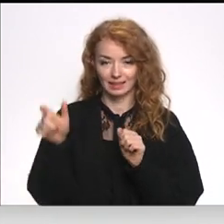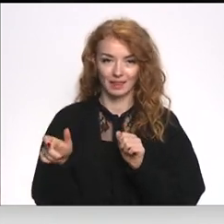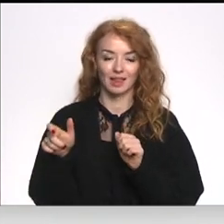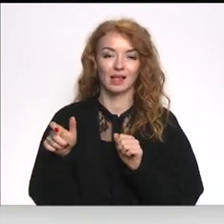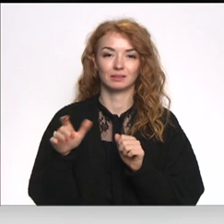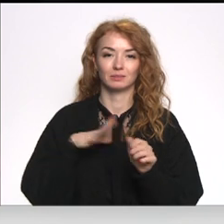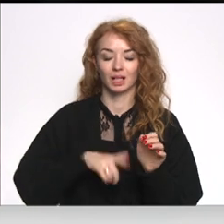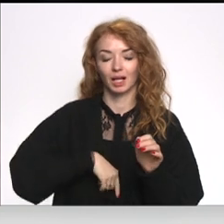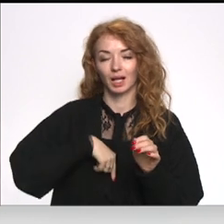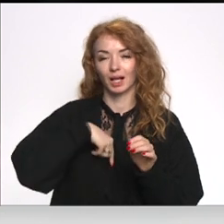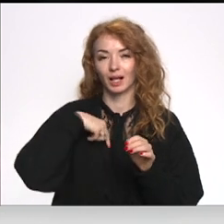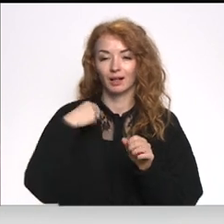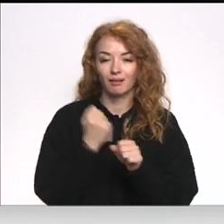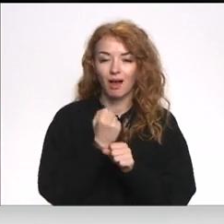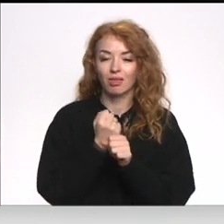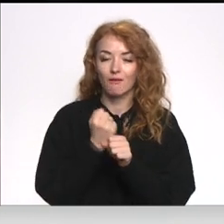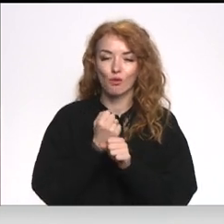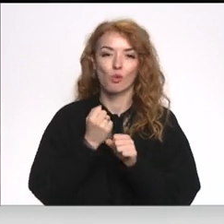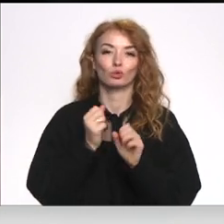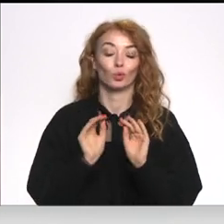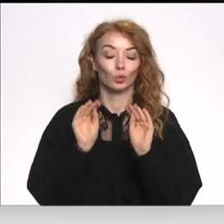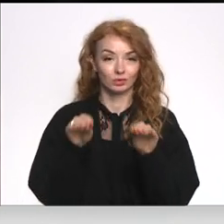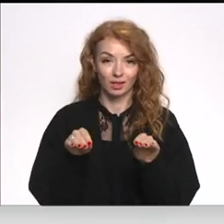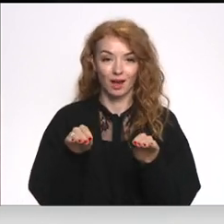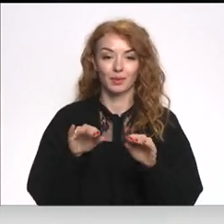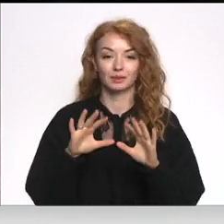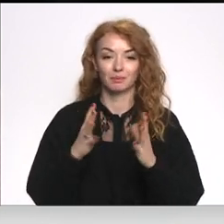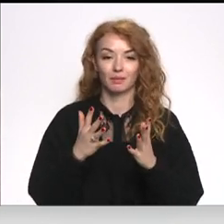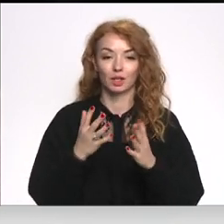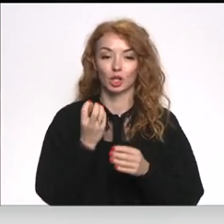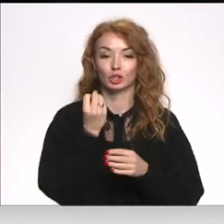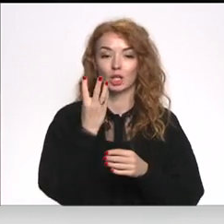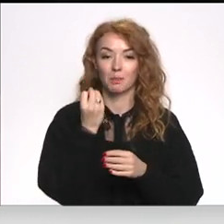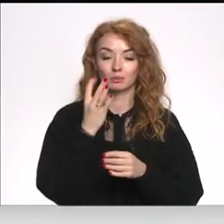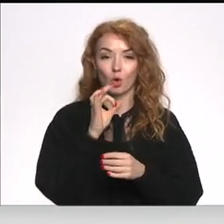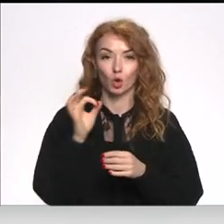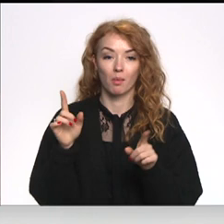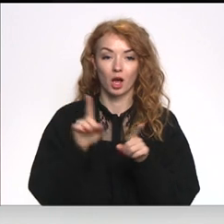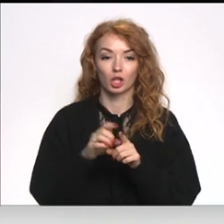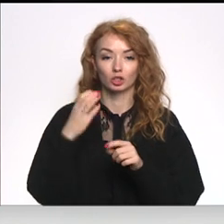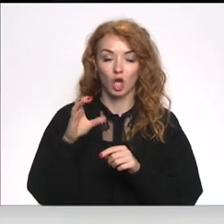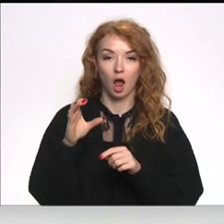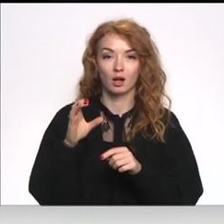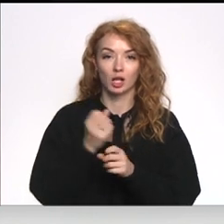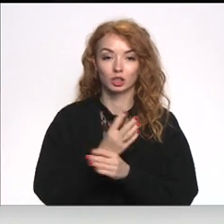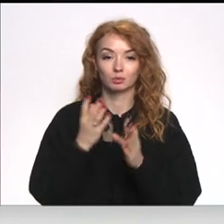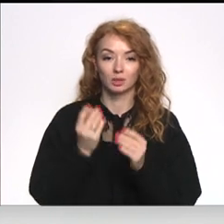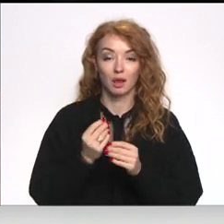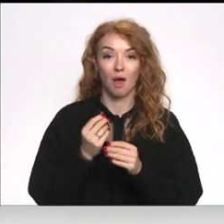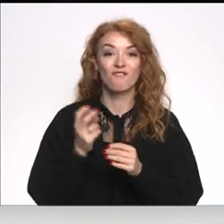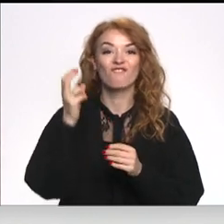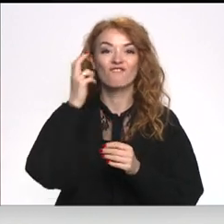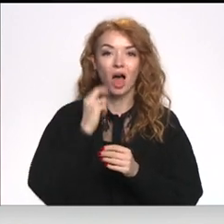bija ilgi lolojis un stādījis. Bet 14. datums ir arī Čaka dzimšanas diena pēc vecā